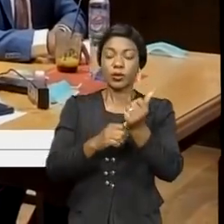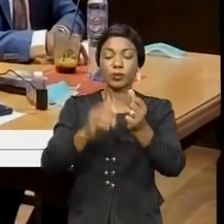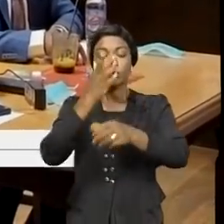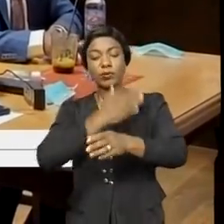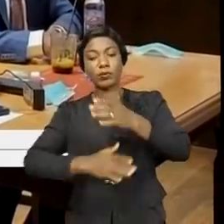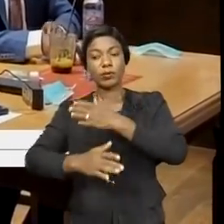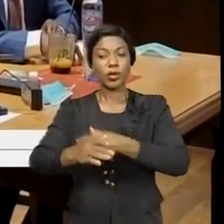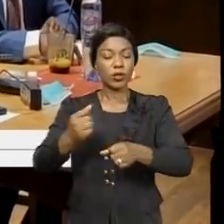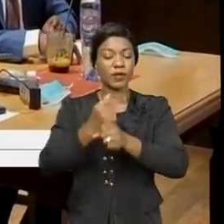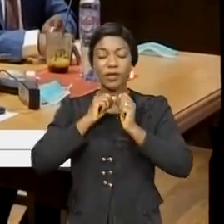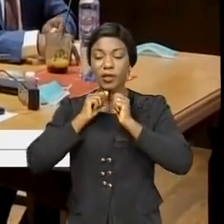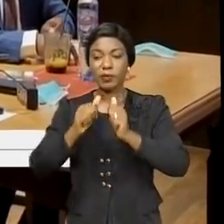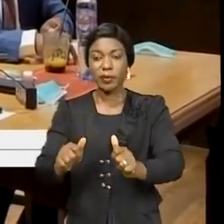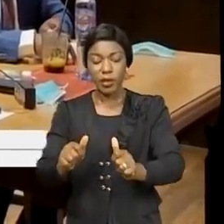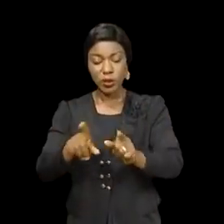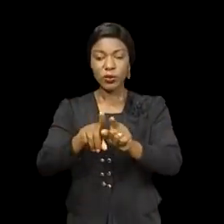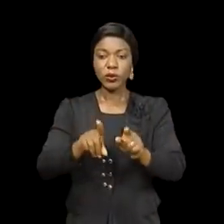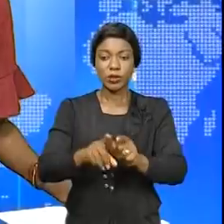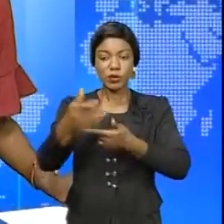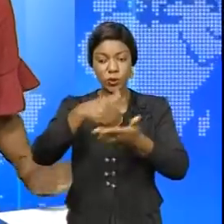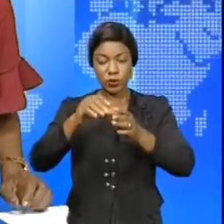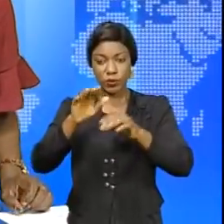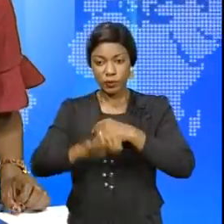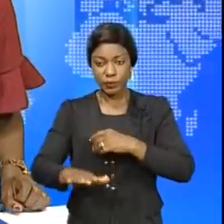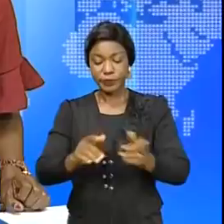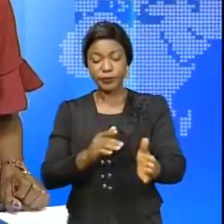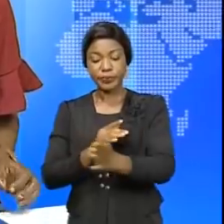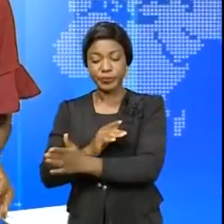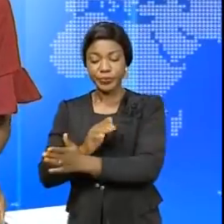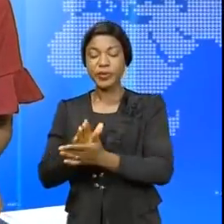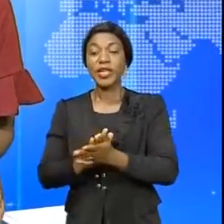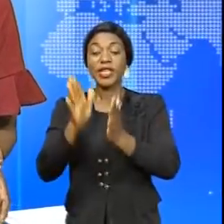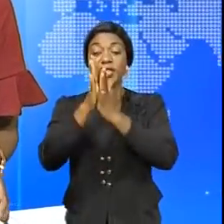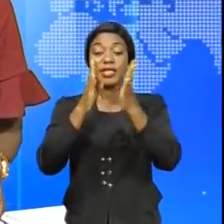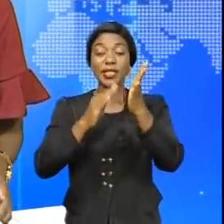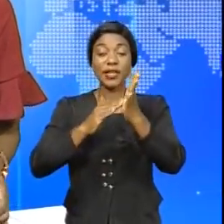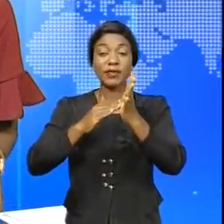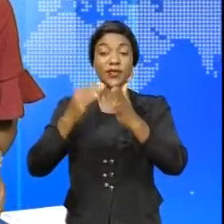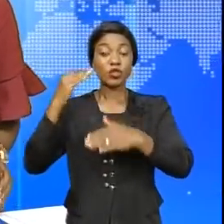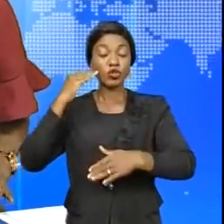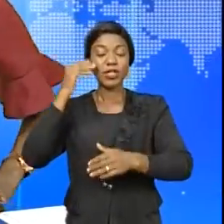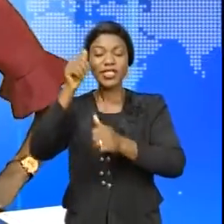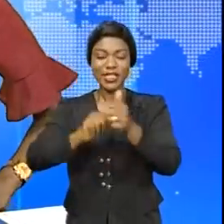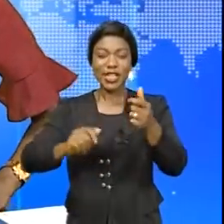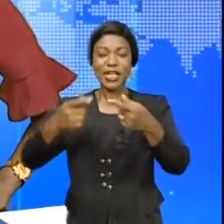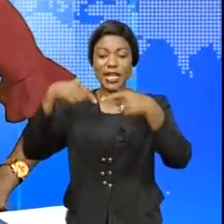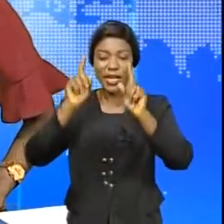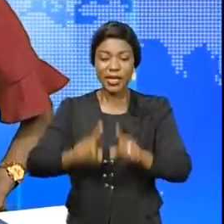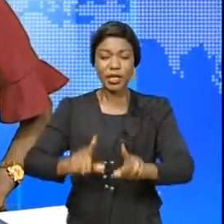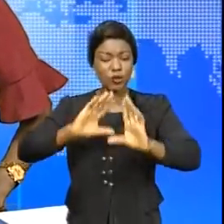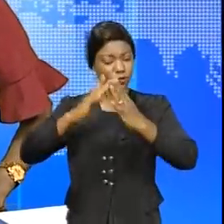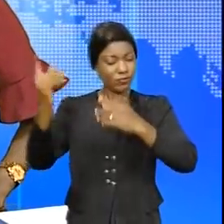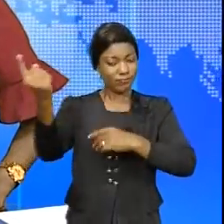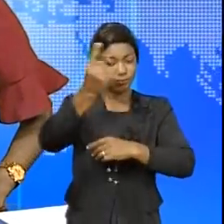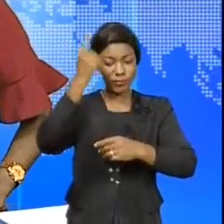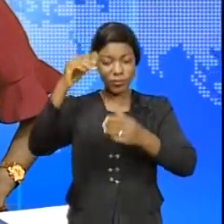en conduite des positionnements pour se retrouver. Le 19 juin de chaque année, l'humanité tout entière